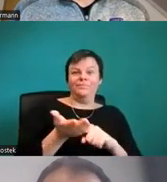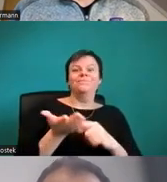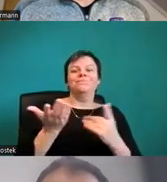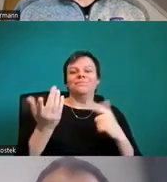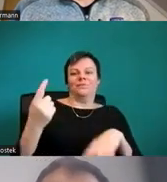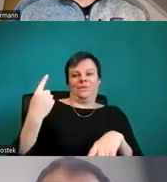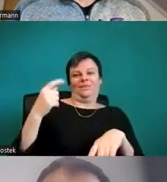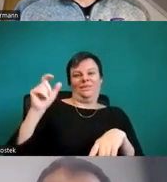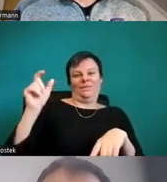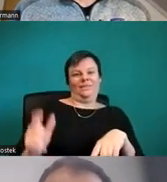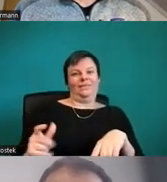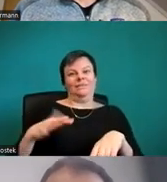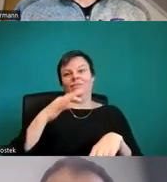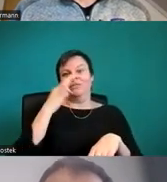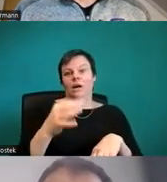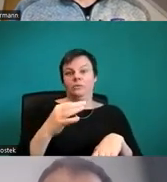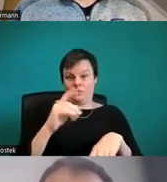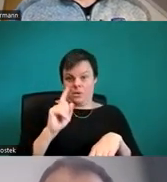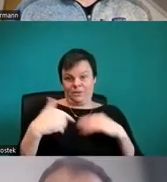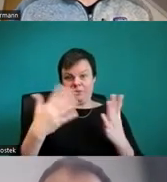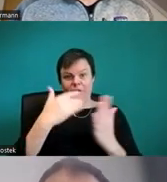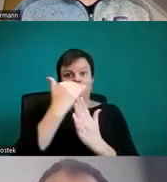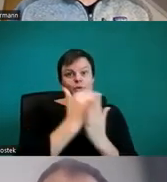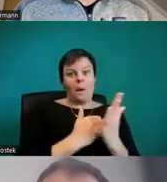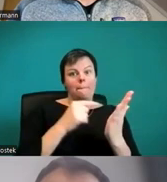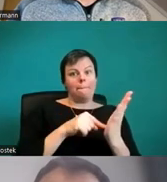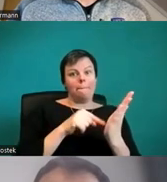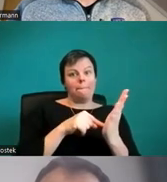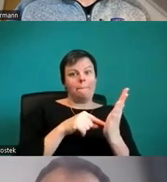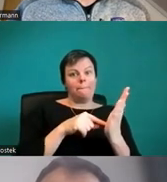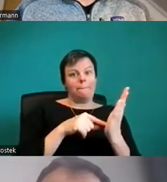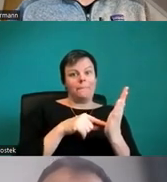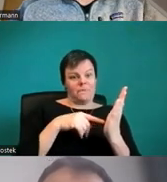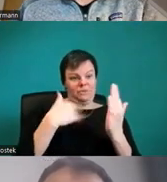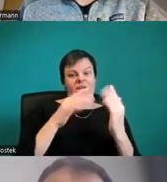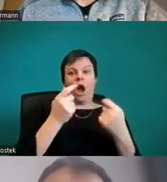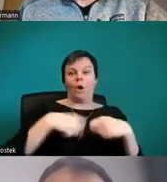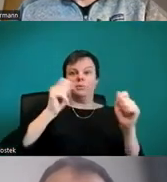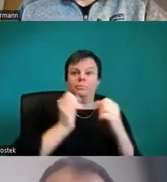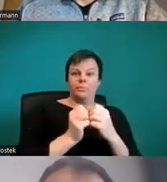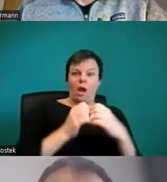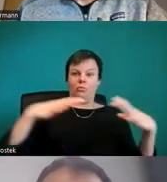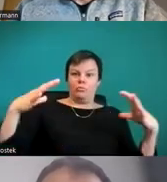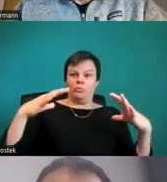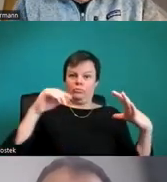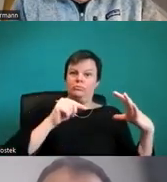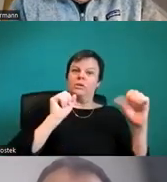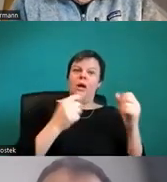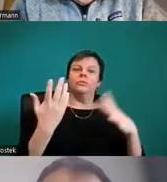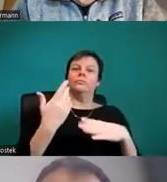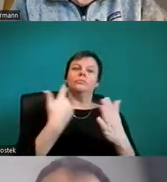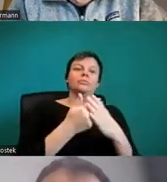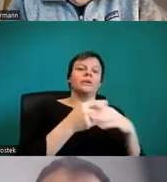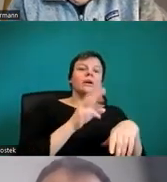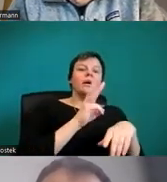ein Programm aus PowerPoint gibt, mit dem man BDF-Ur-Konform mit BDF-Dateien